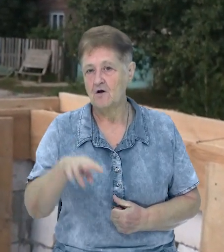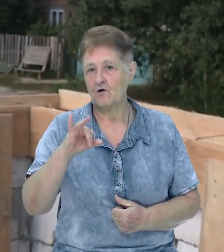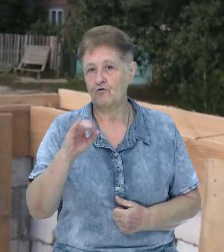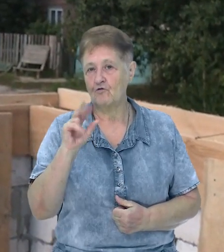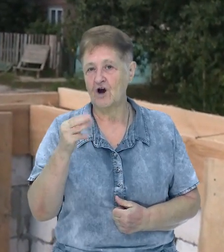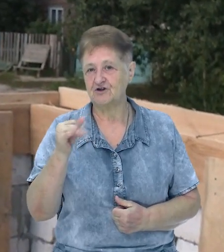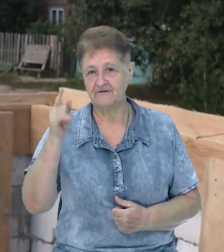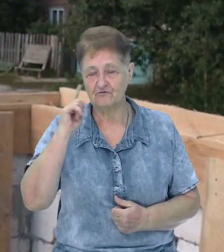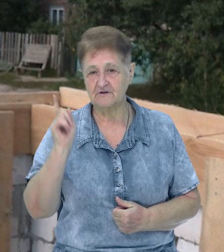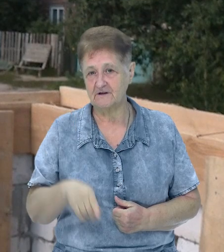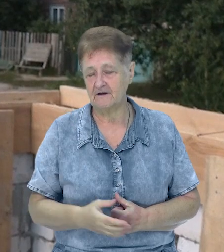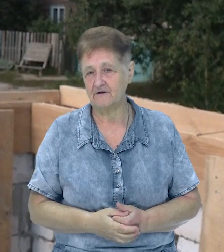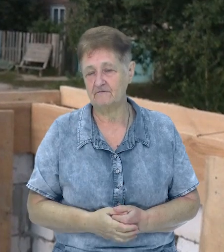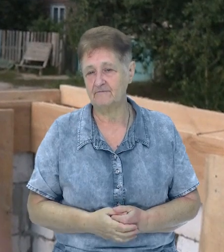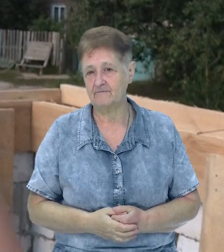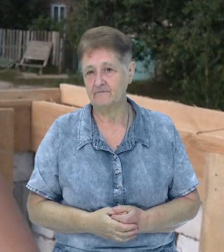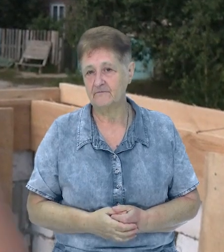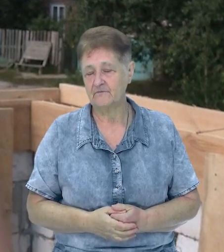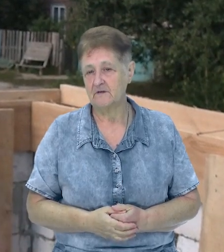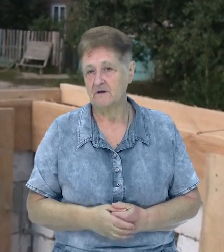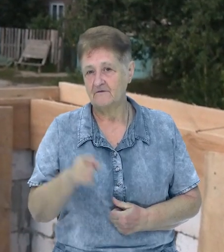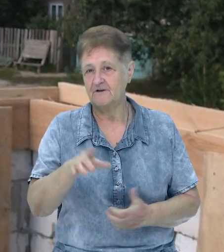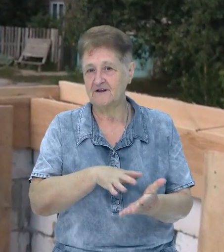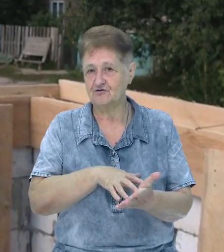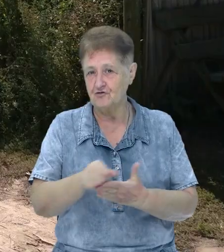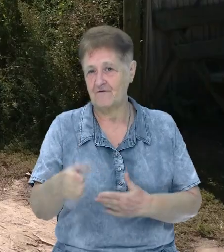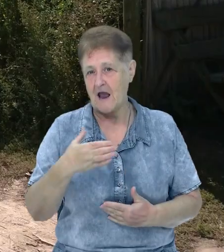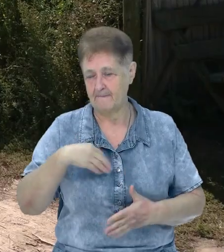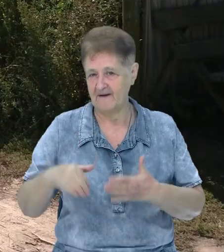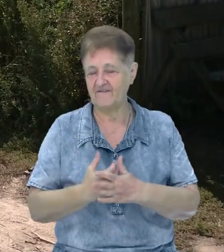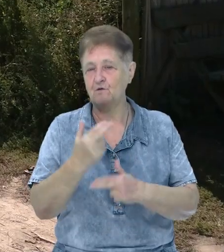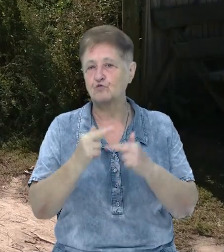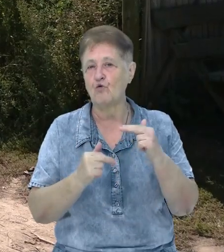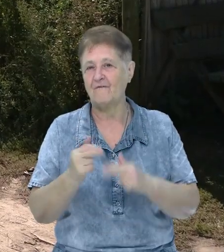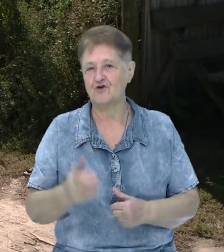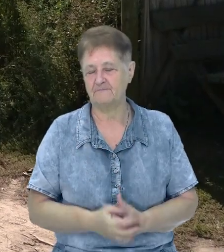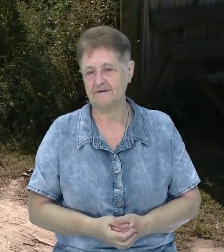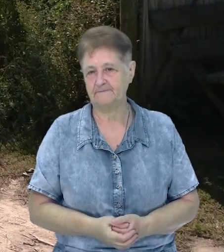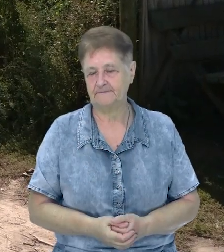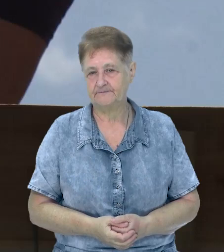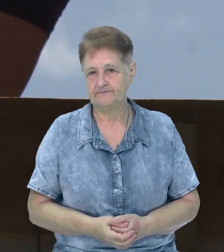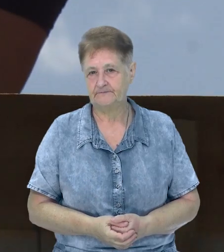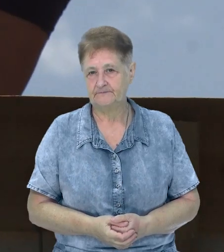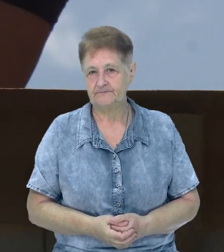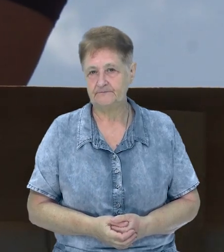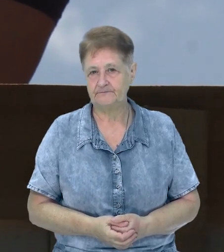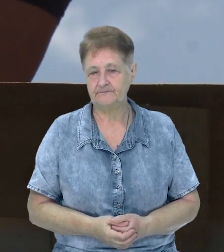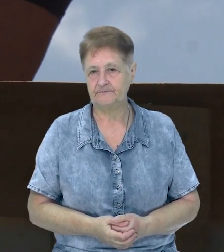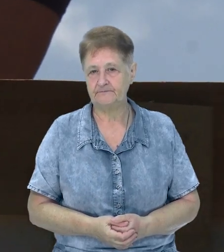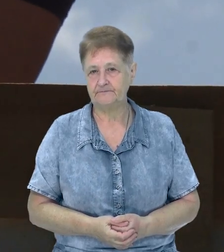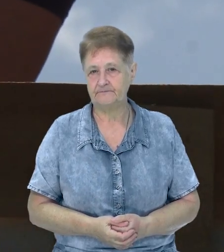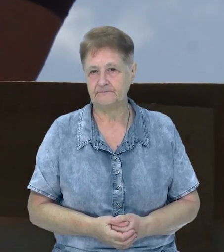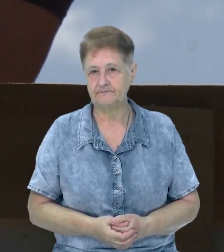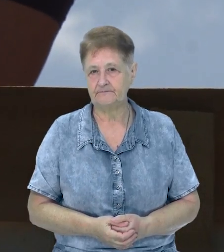Лукашівкою, з нами. Вони зруйнували, а ми відбудовуємо. Аліна Корженська, Олександр Сітько, новини Суспільне Чернігів.